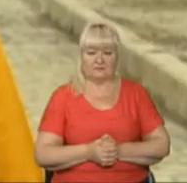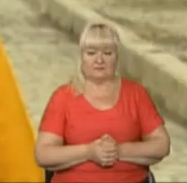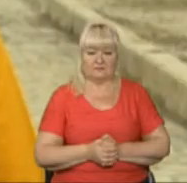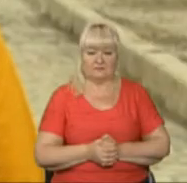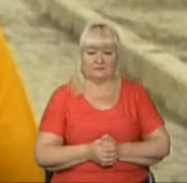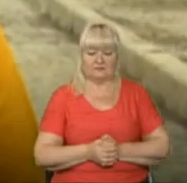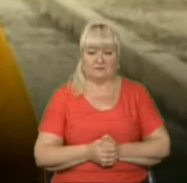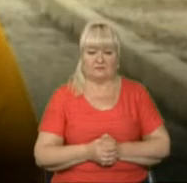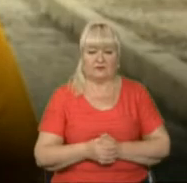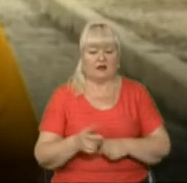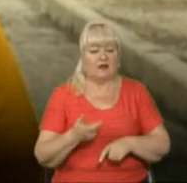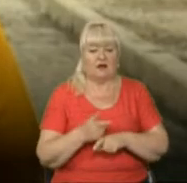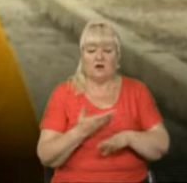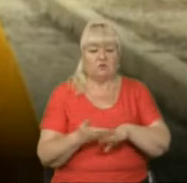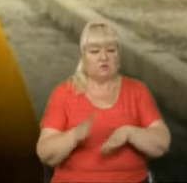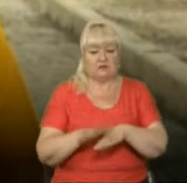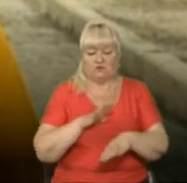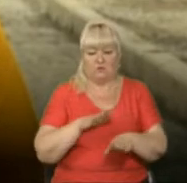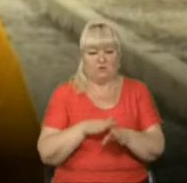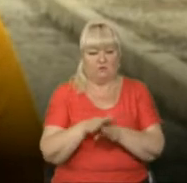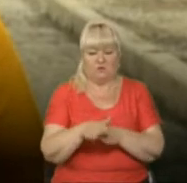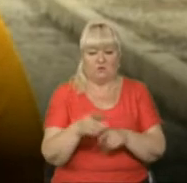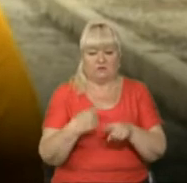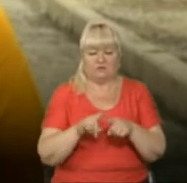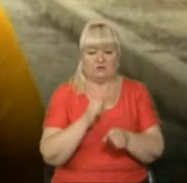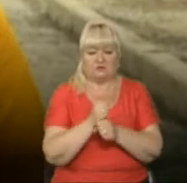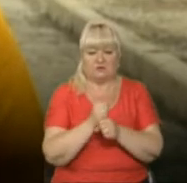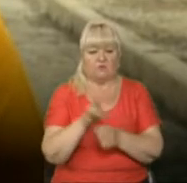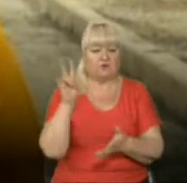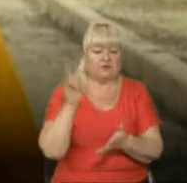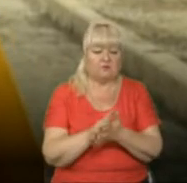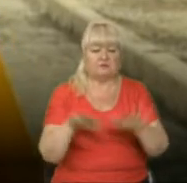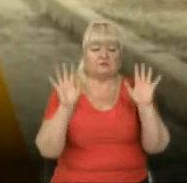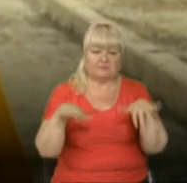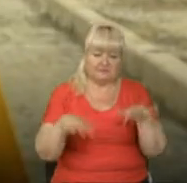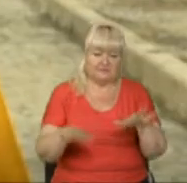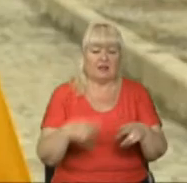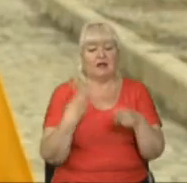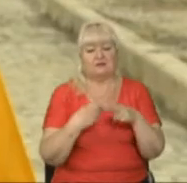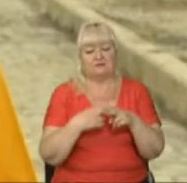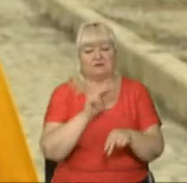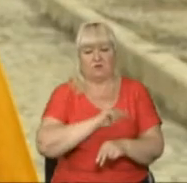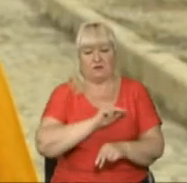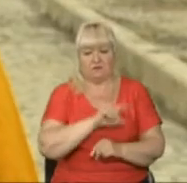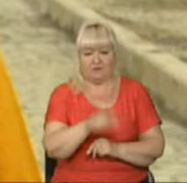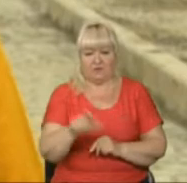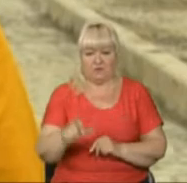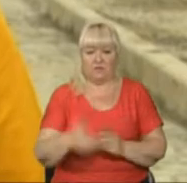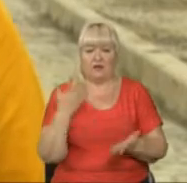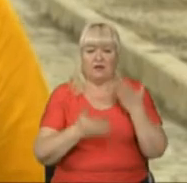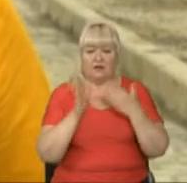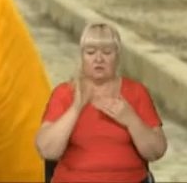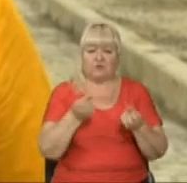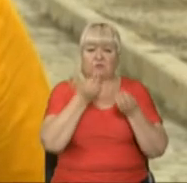Дуже складно було виконувати ці роботи, тому що постійно лив дощ і заважав працювати людям. Тому, якщо будуть